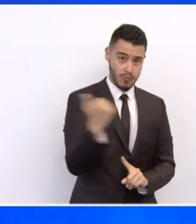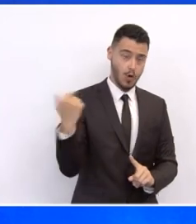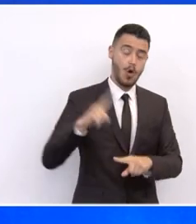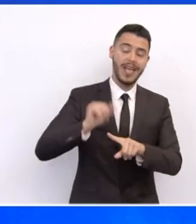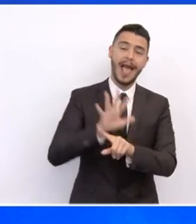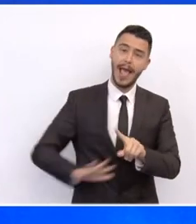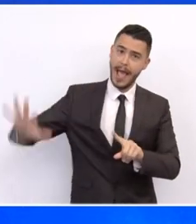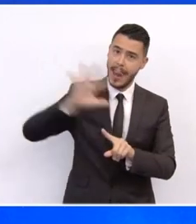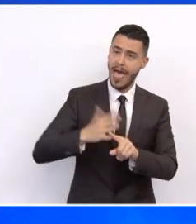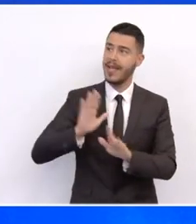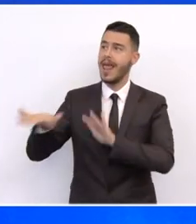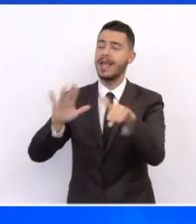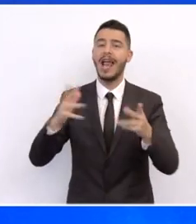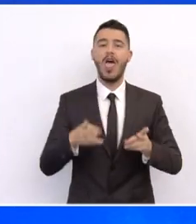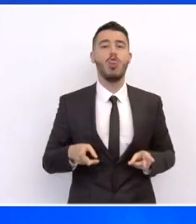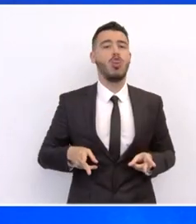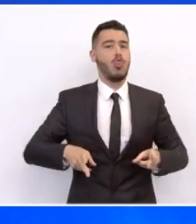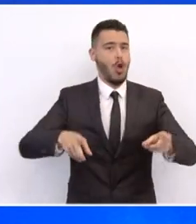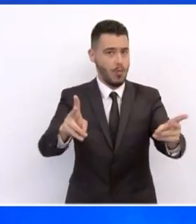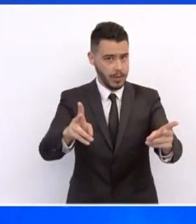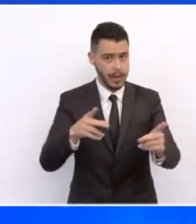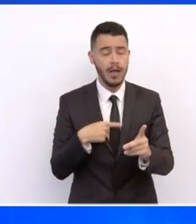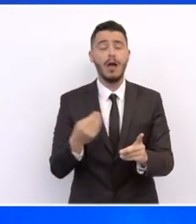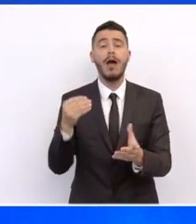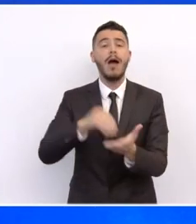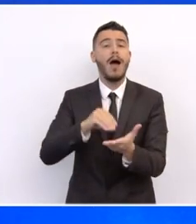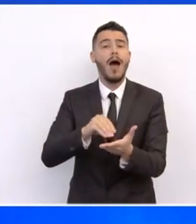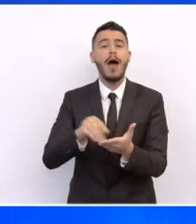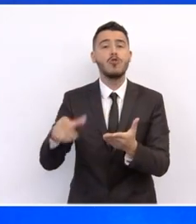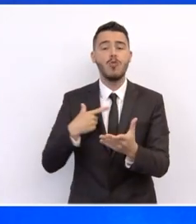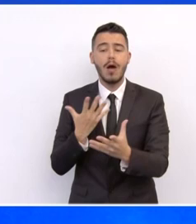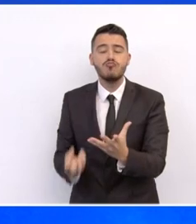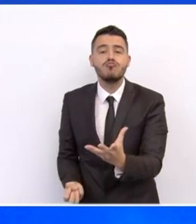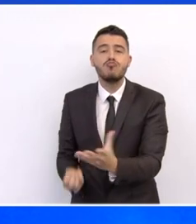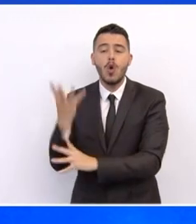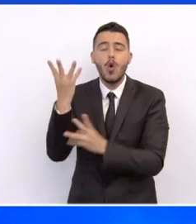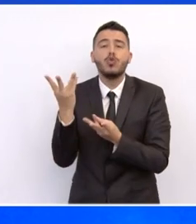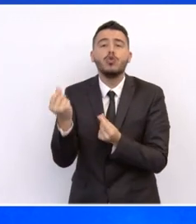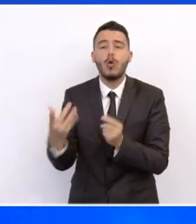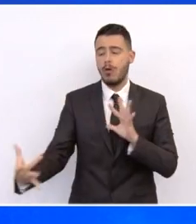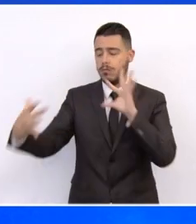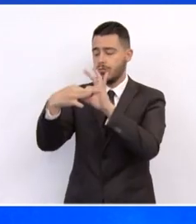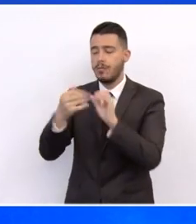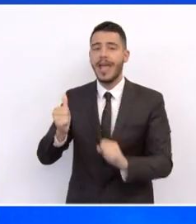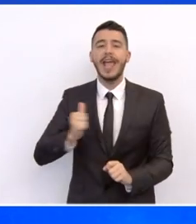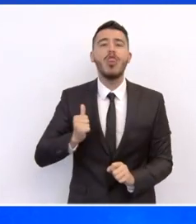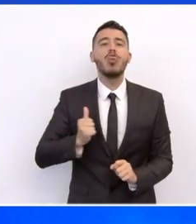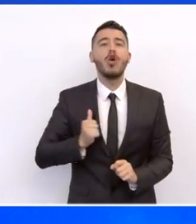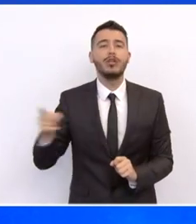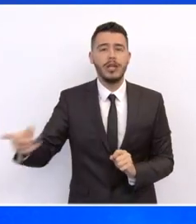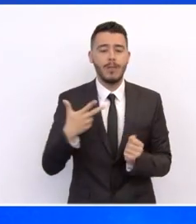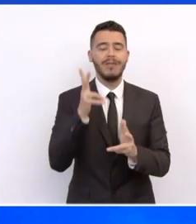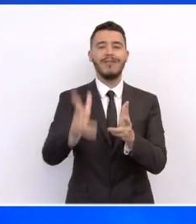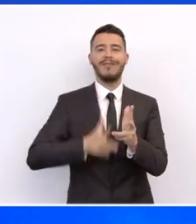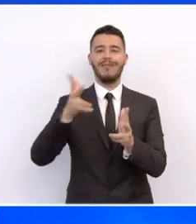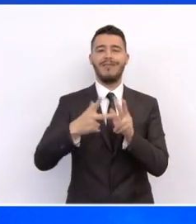διευτευτικά έργα μέσος ΔΙΤ, ο εξυγχρονισμός επίσης μέσος σύμβασης με τον ιδιωτικό τομέα του Δικτύου Σιδηροδρόμων και ένας